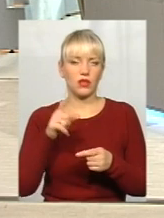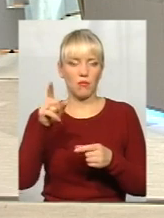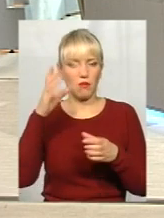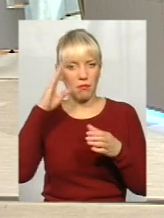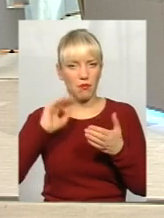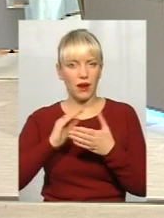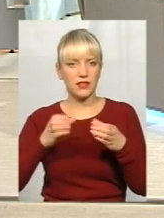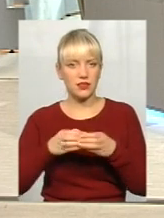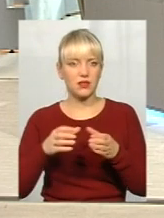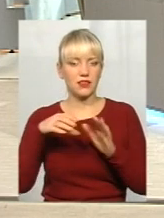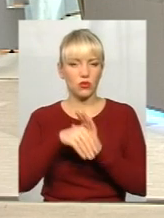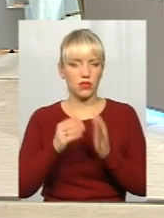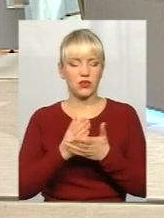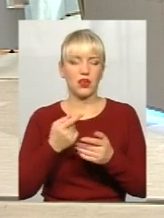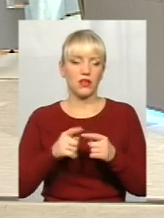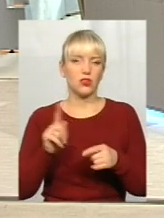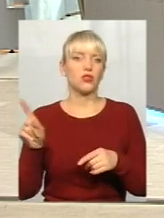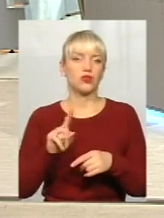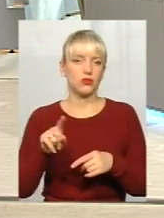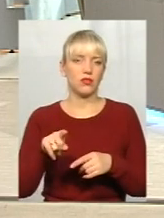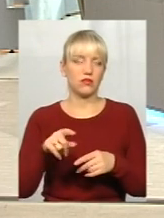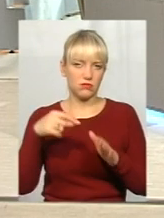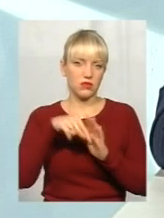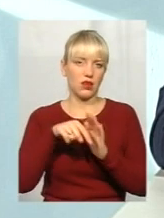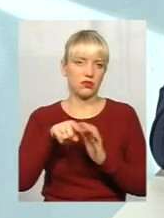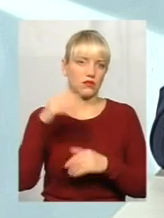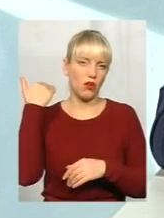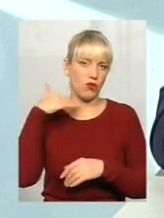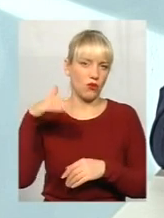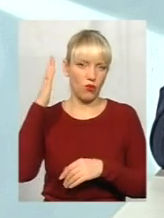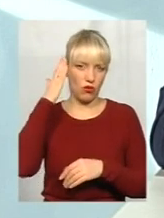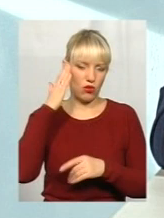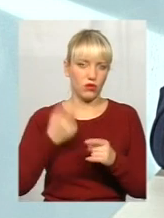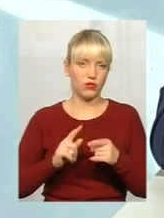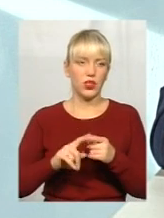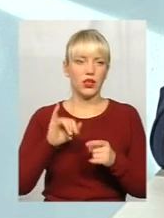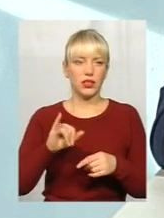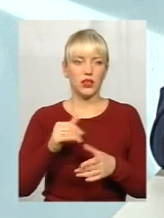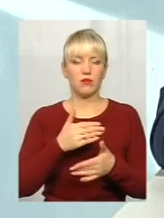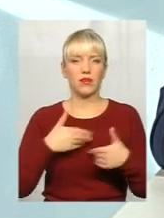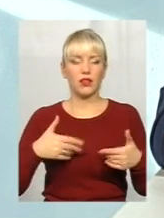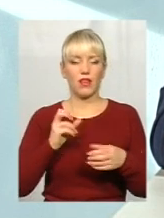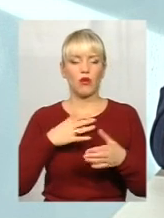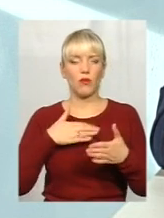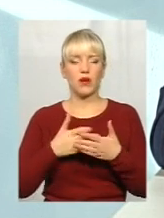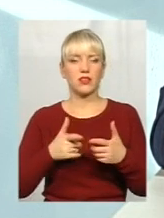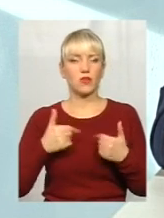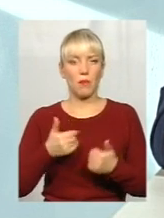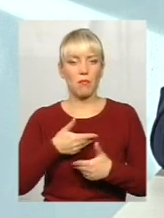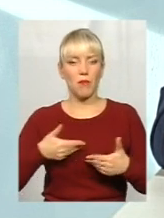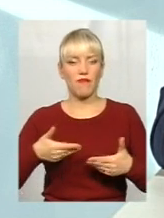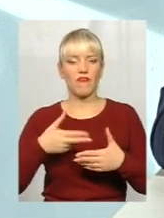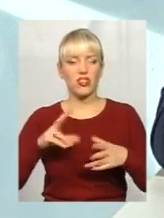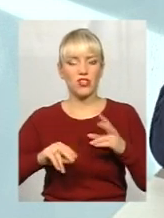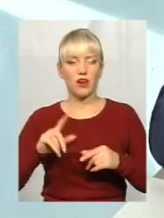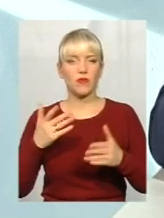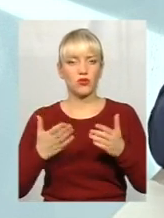перхуть лічили шляхом відрубування голови. Тому, але громадські організації, ми вважаємо, що все-таки комісії,